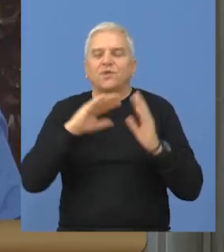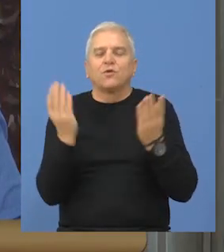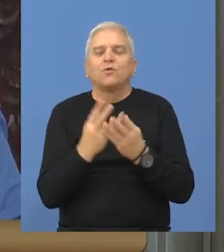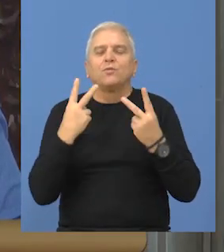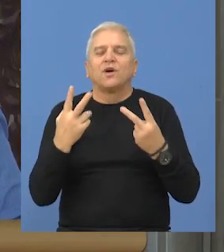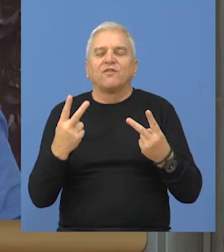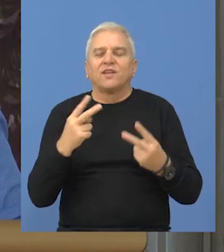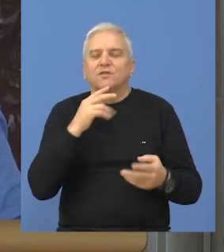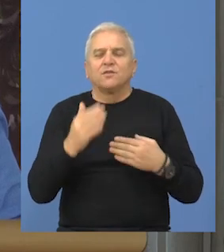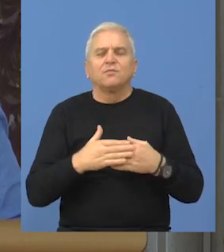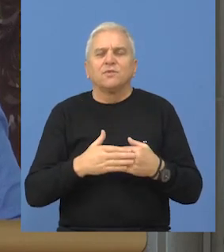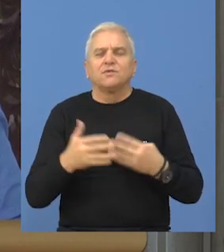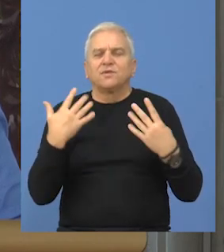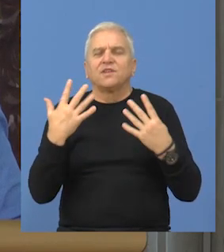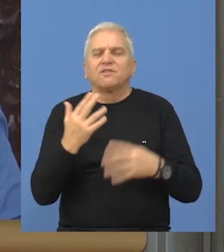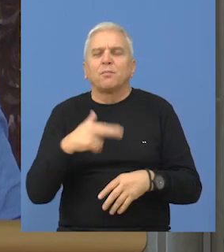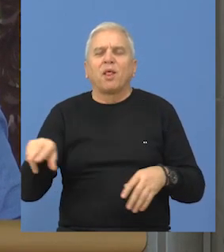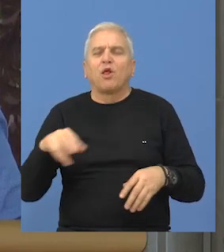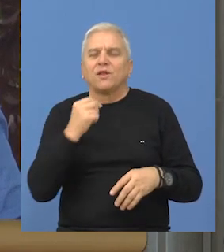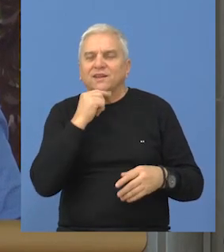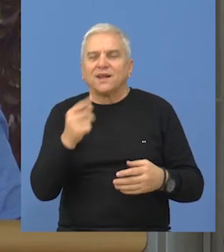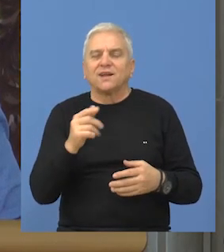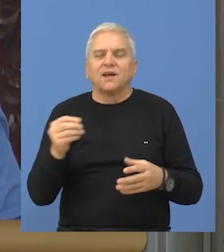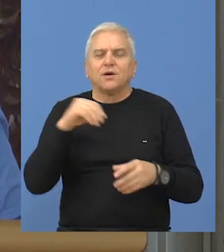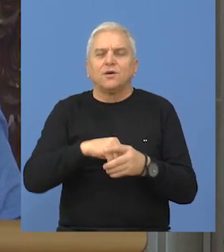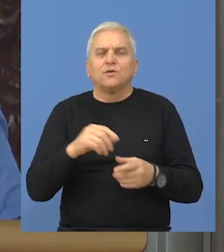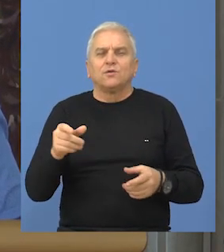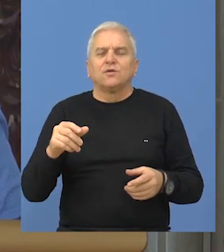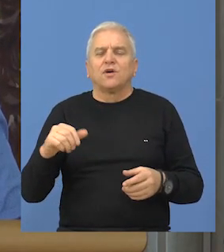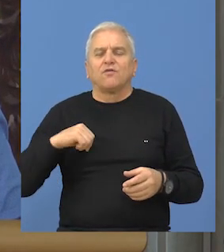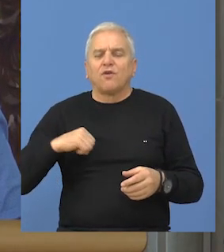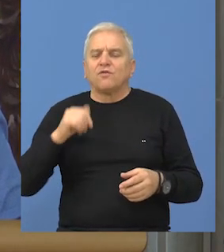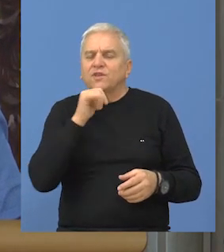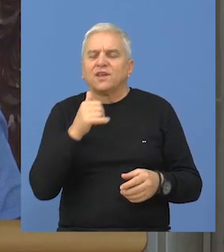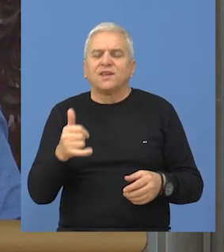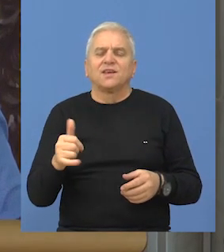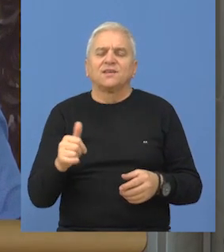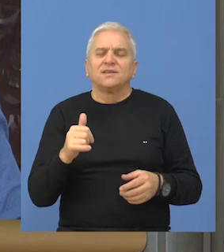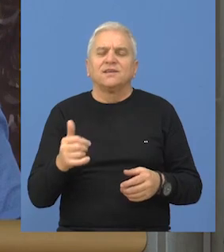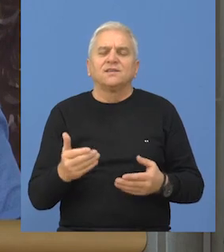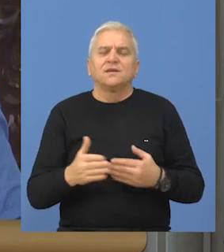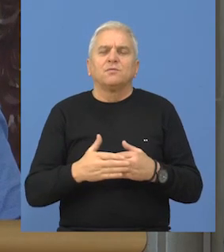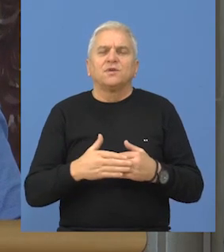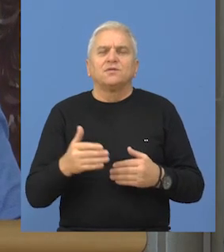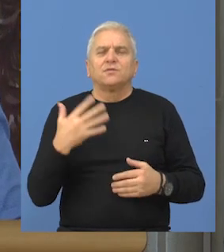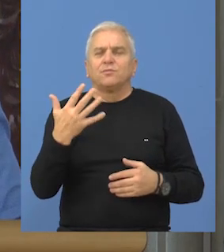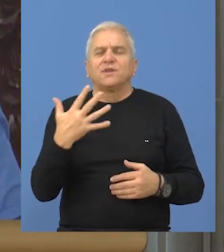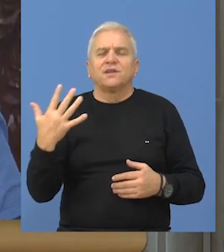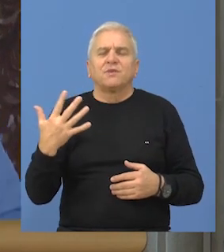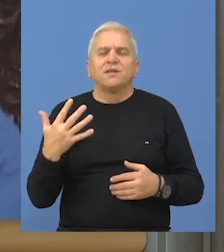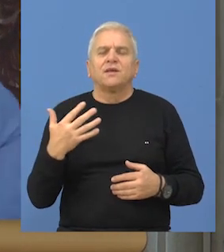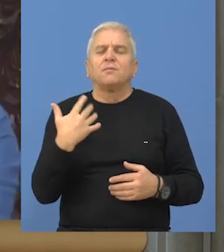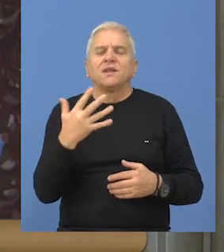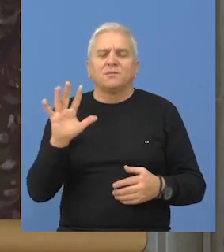Ukupnoj vrednost je negde oko 90 milijona dinara, učešće autonomne pokrajine Vojvodine je negde oko